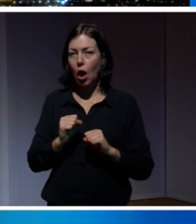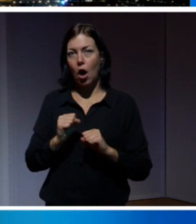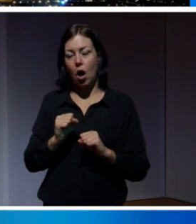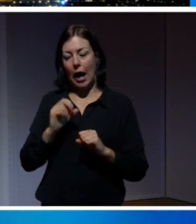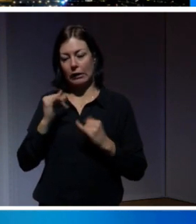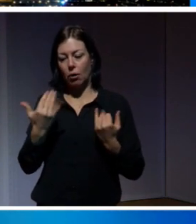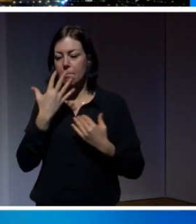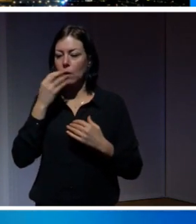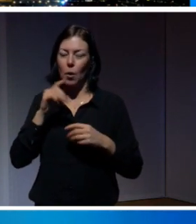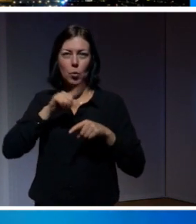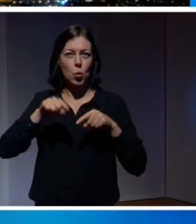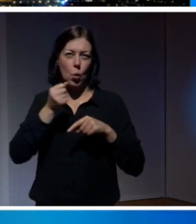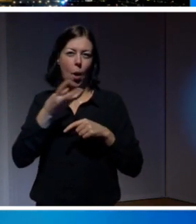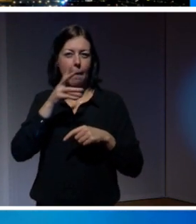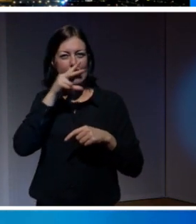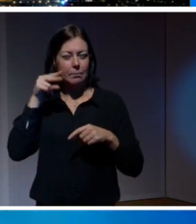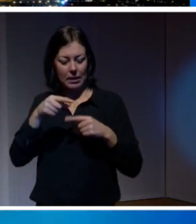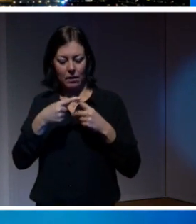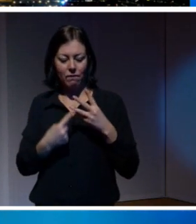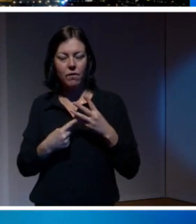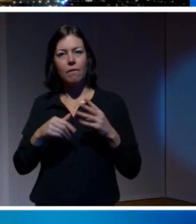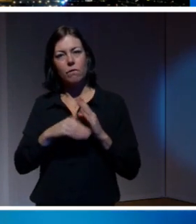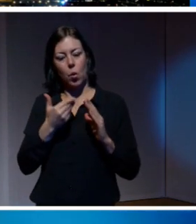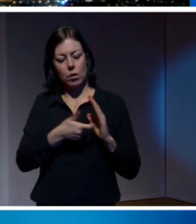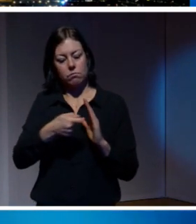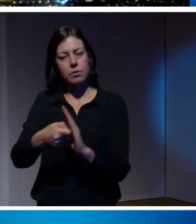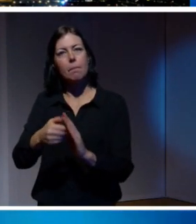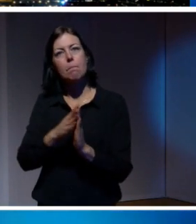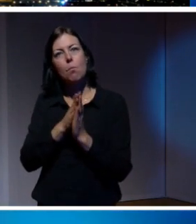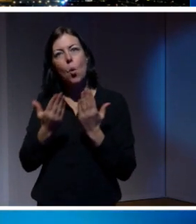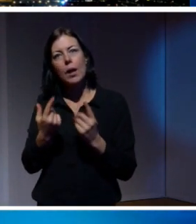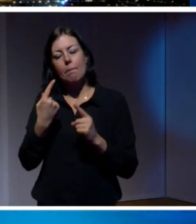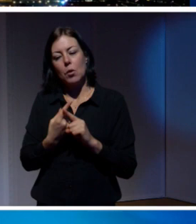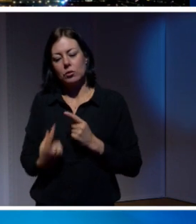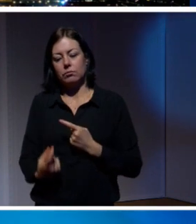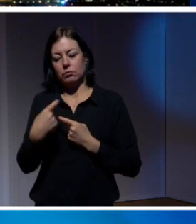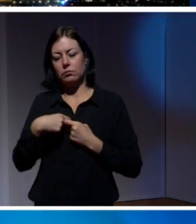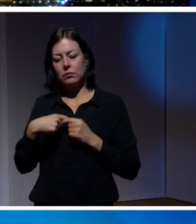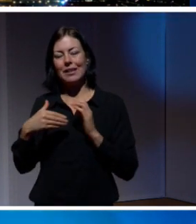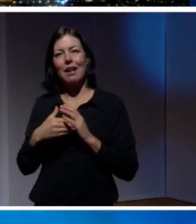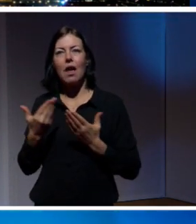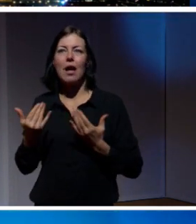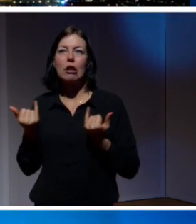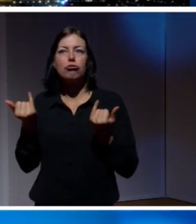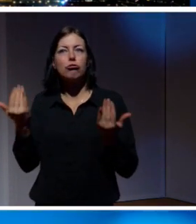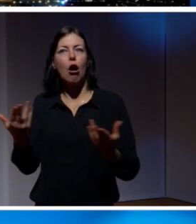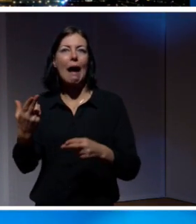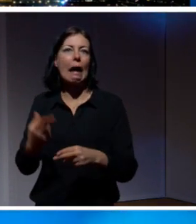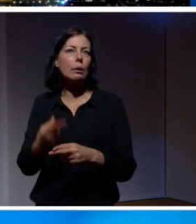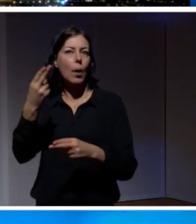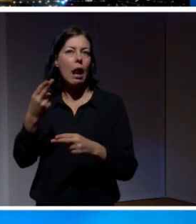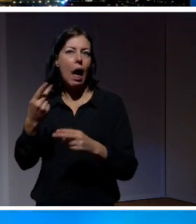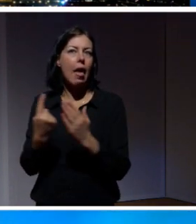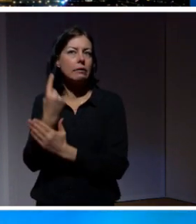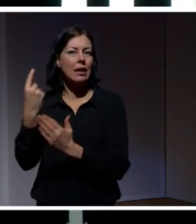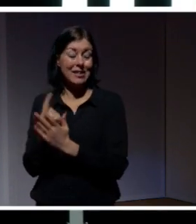jag skrev om i boken. Och så kommer jag knyta an till några lite mer dagsaktuella händelser. Den här är